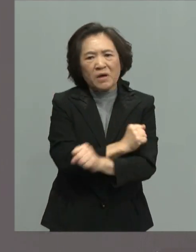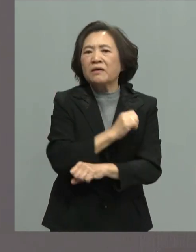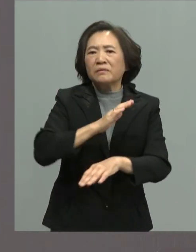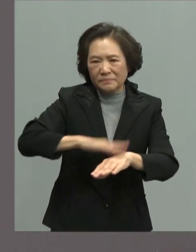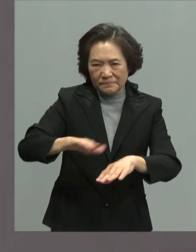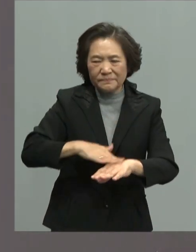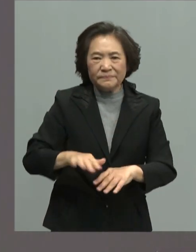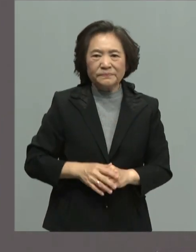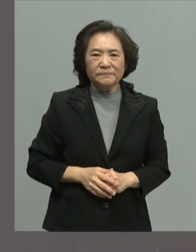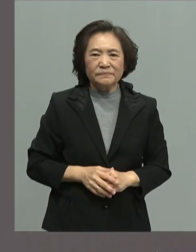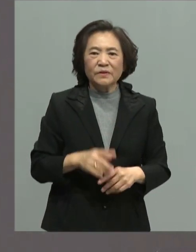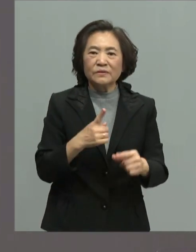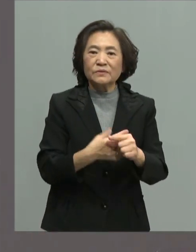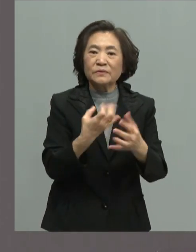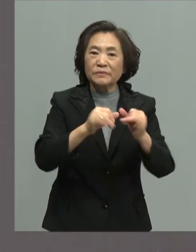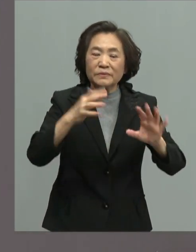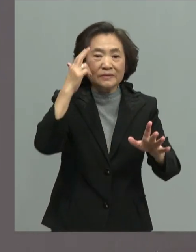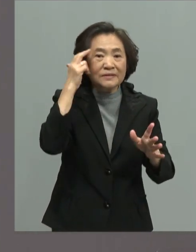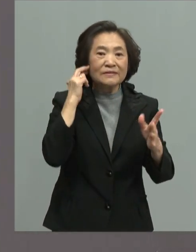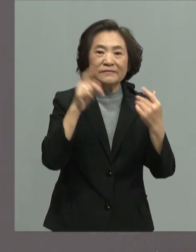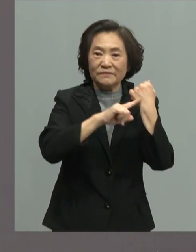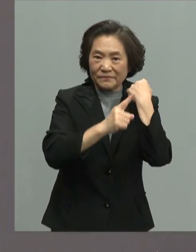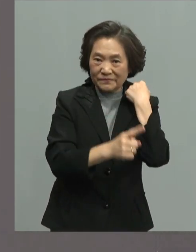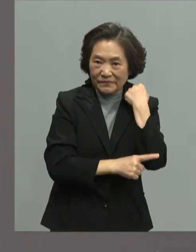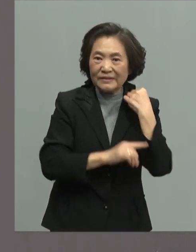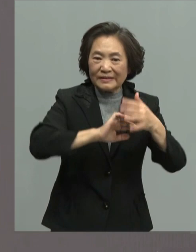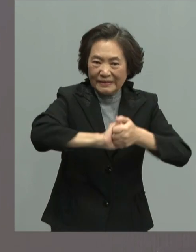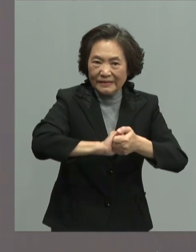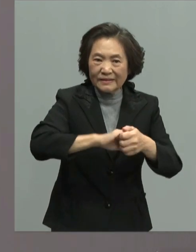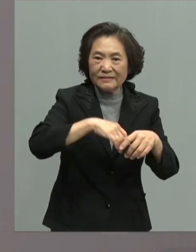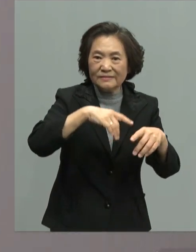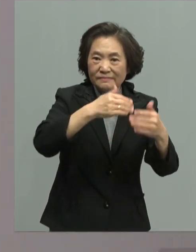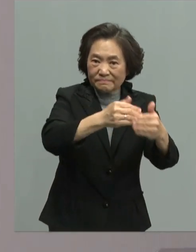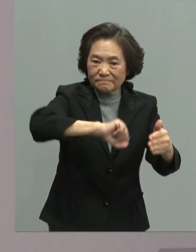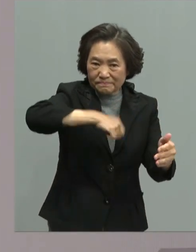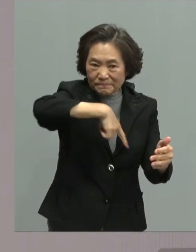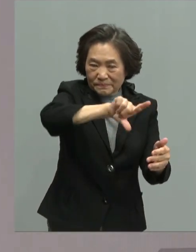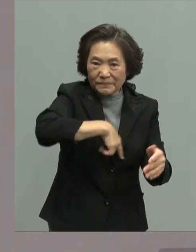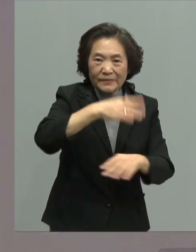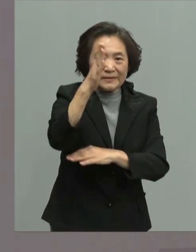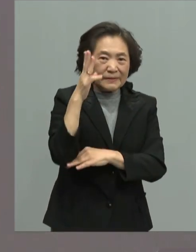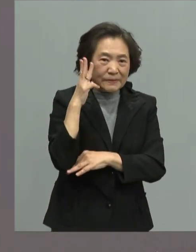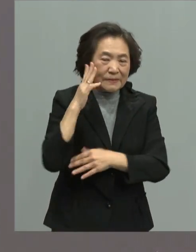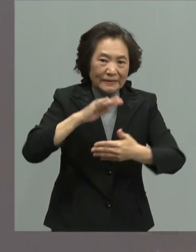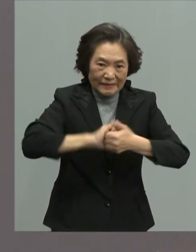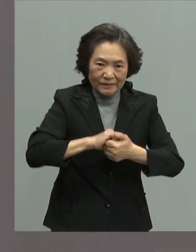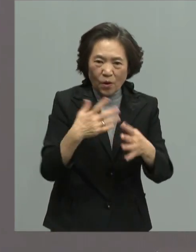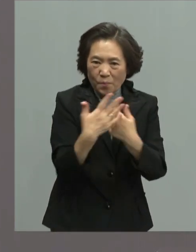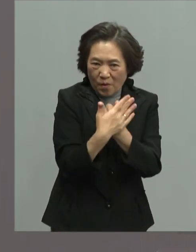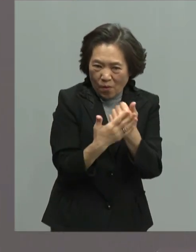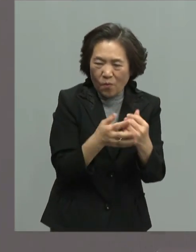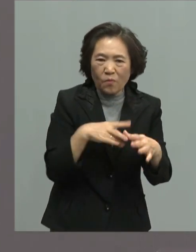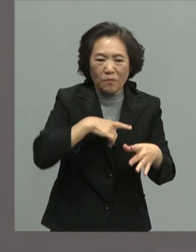中华民国宪是两岸政治上的富国神山